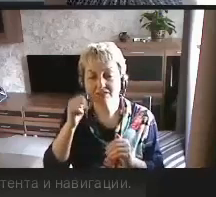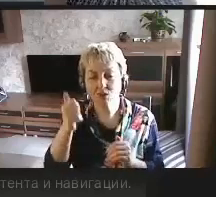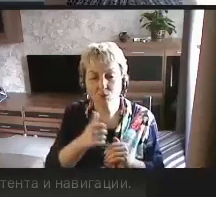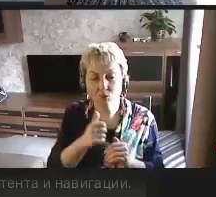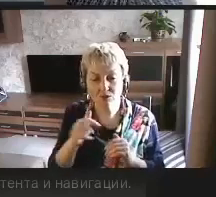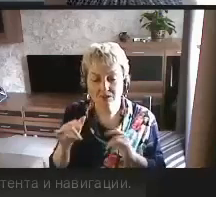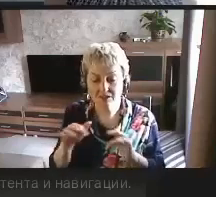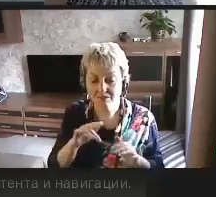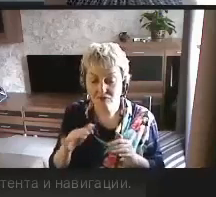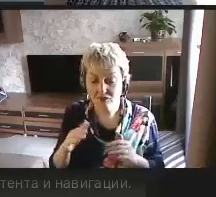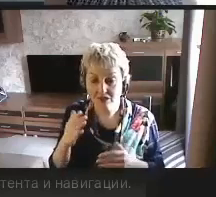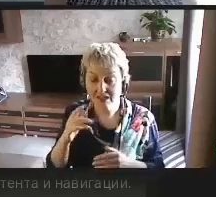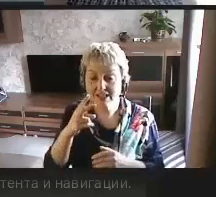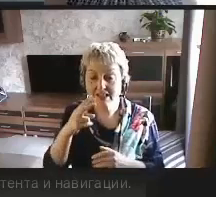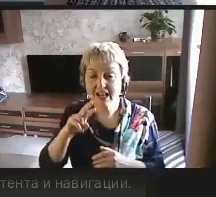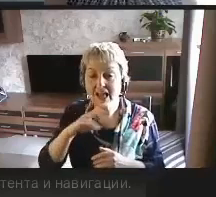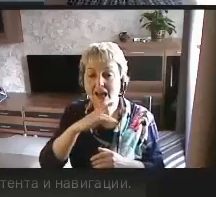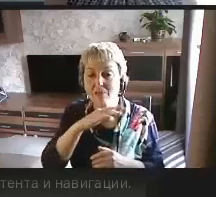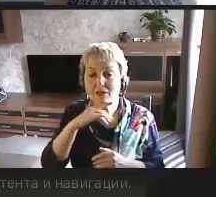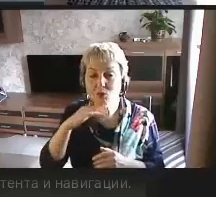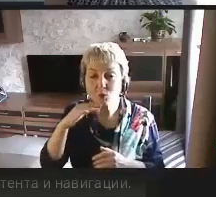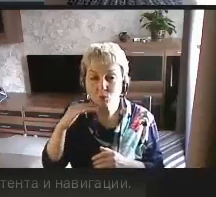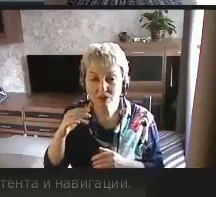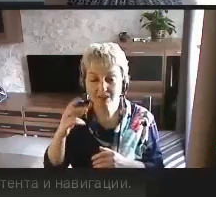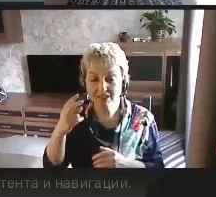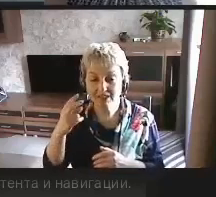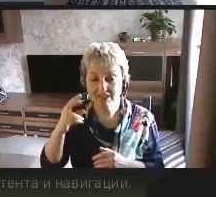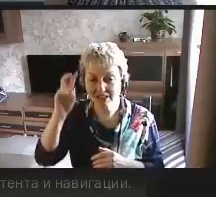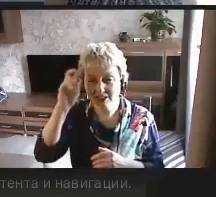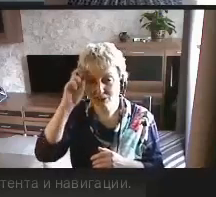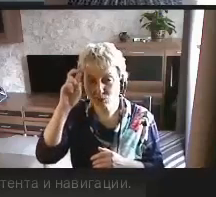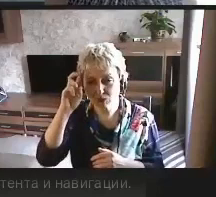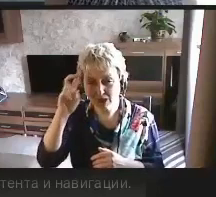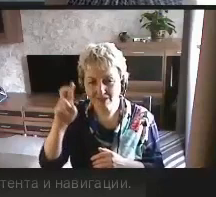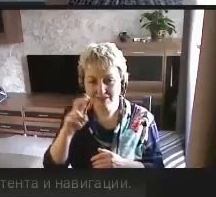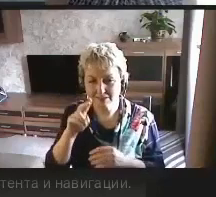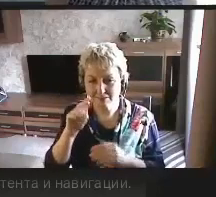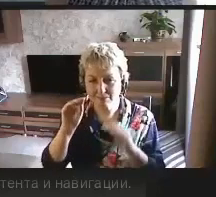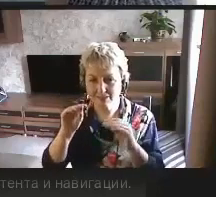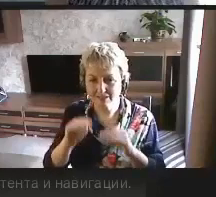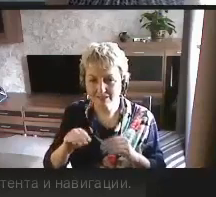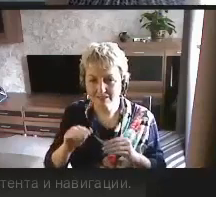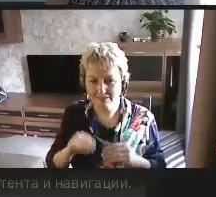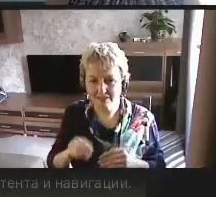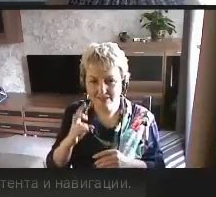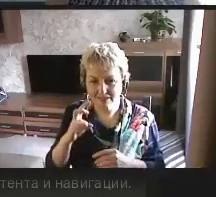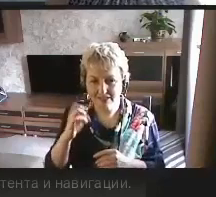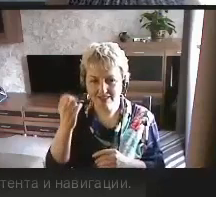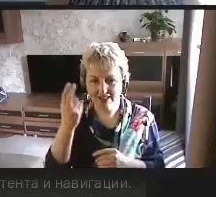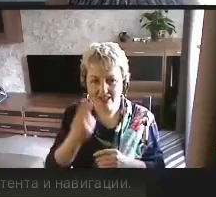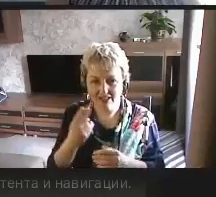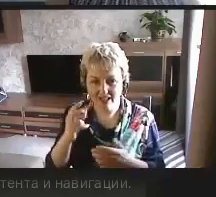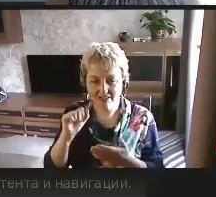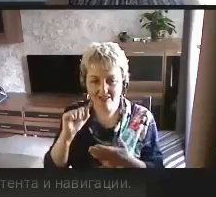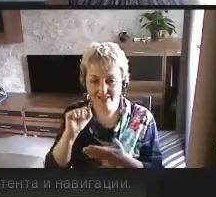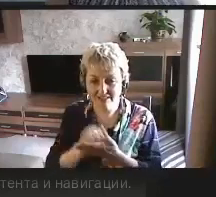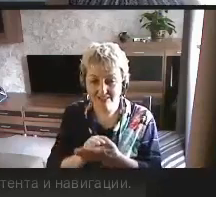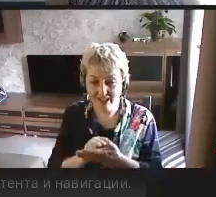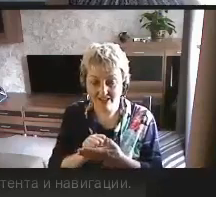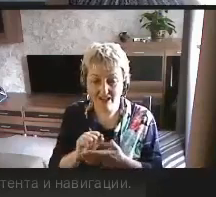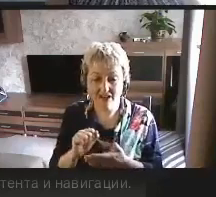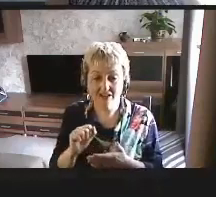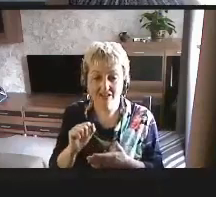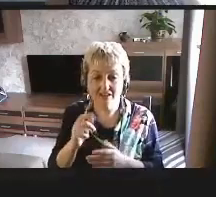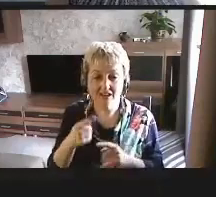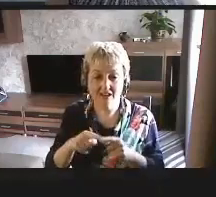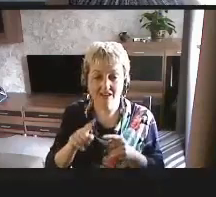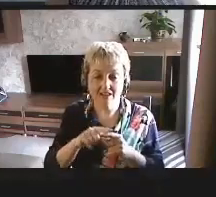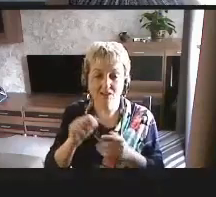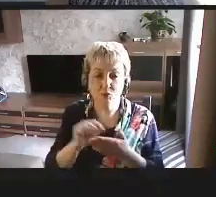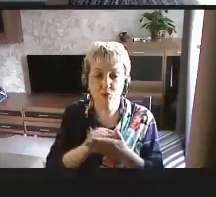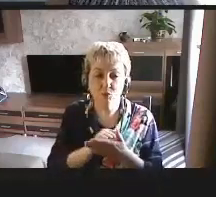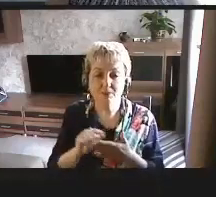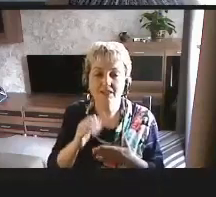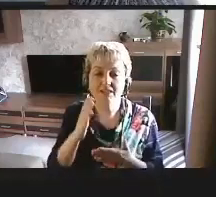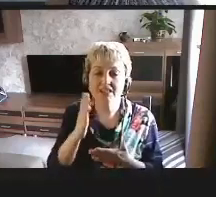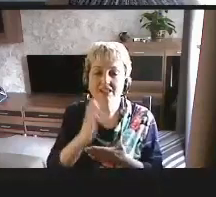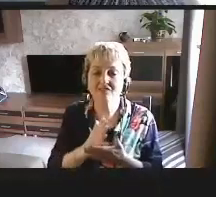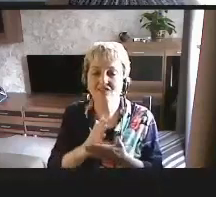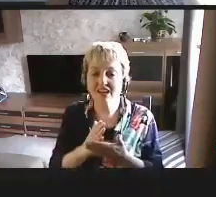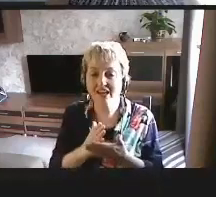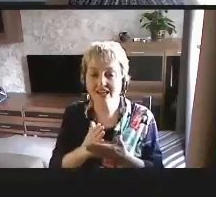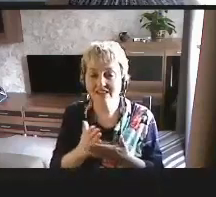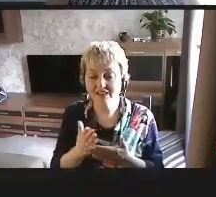для многих государств при разработке их национальных стандартов, этот документ является